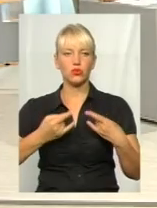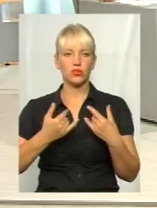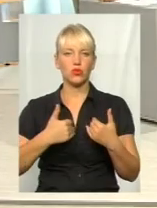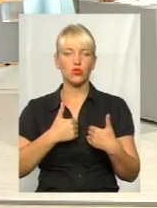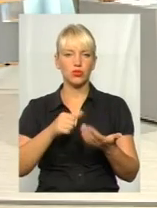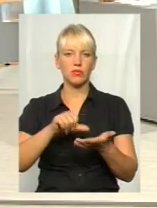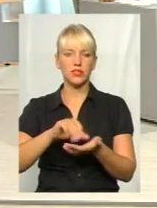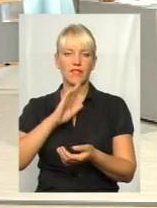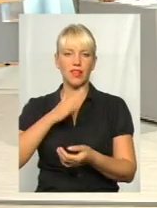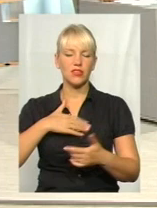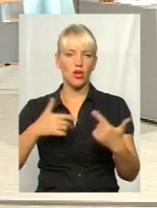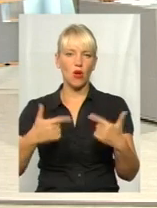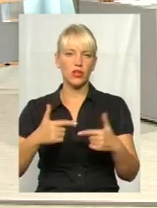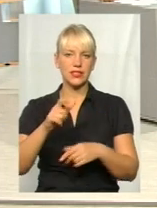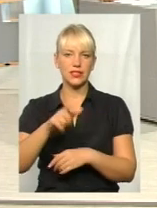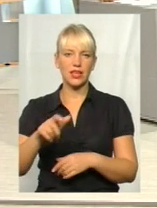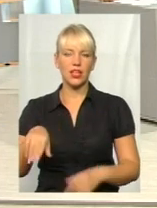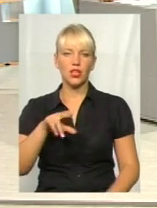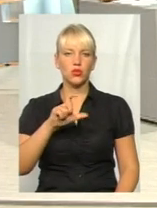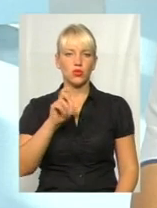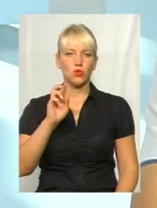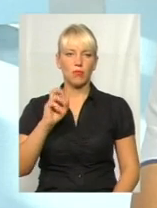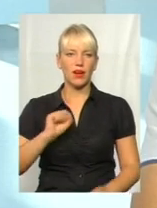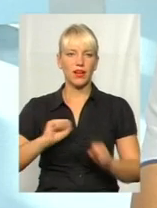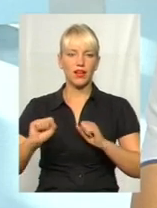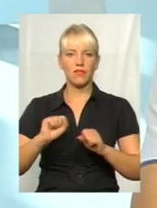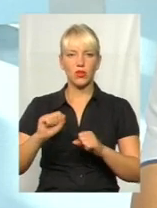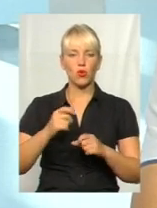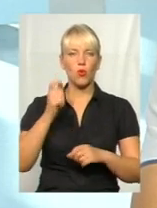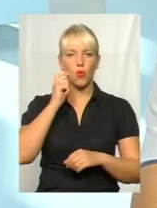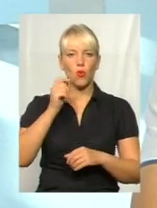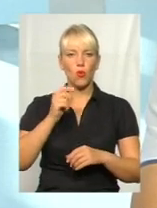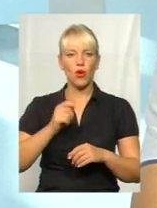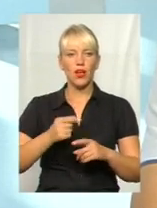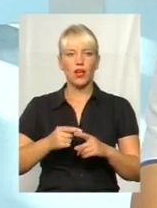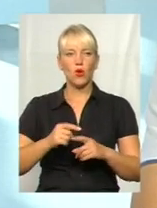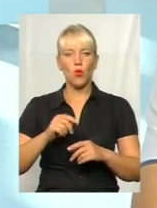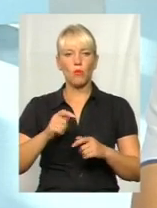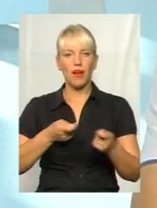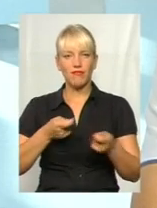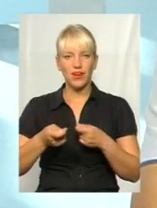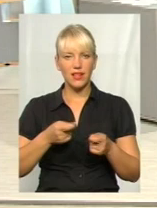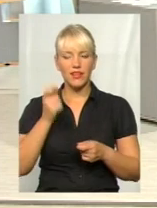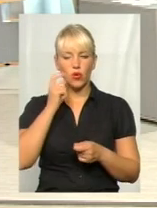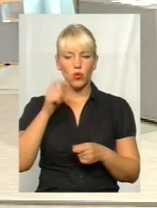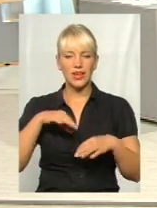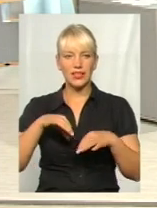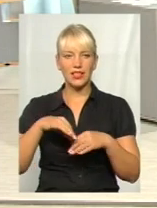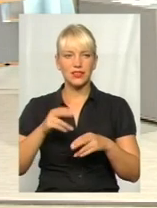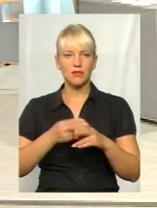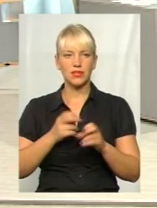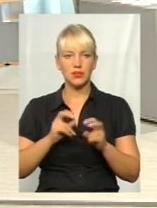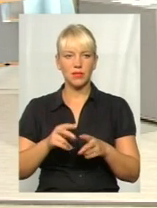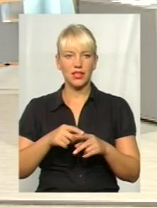В нас сьогодні у студії Віталій Дзюба, керівник управління Укртрансбезпеки у Хмельницькій області. Добрий вечір. Також